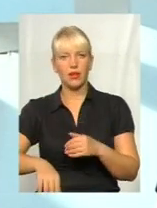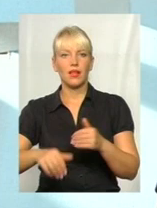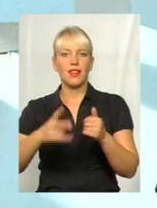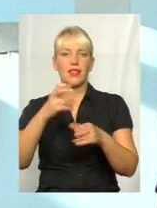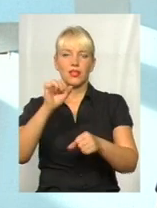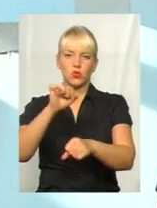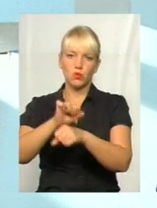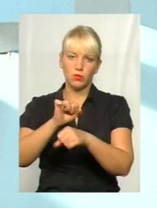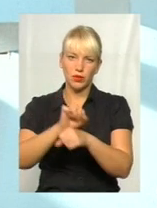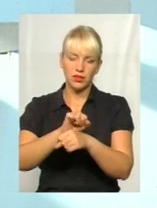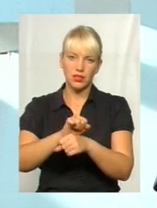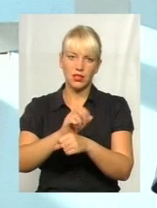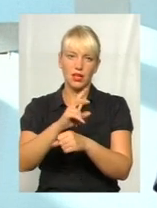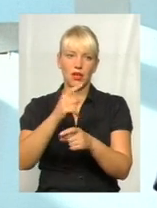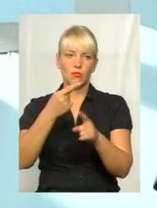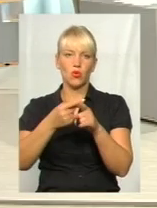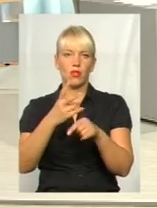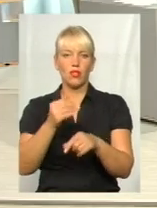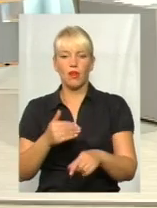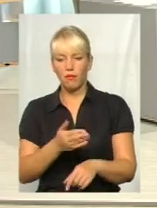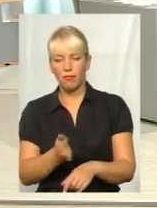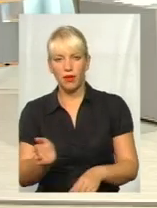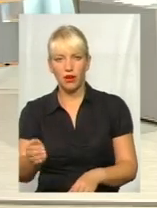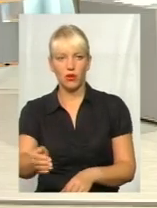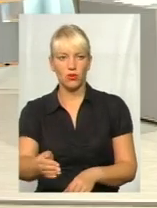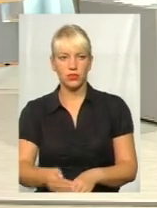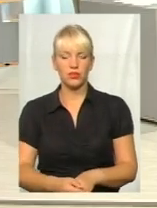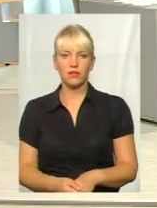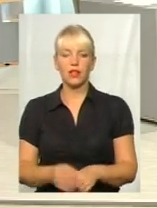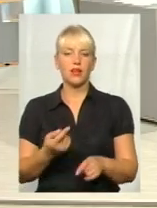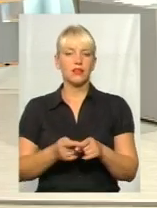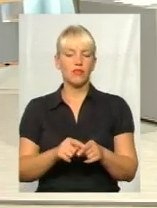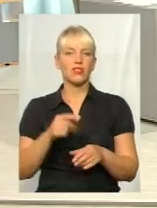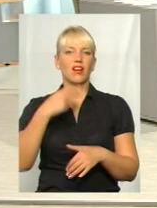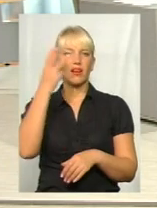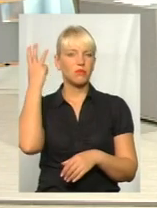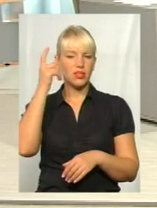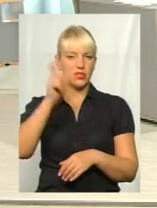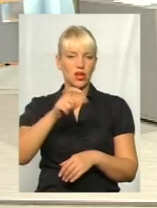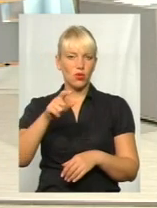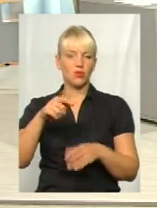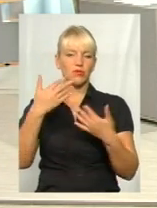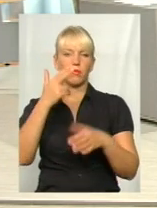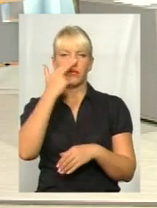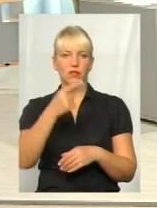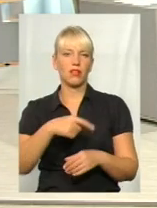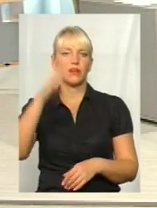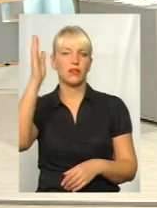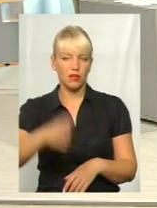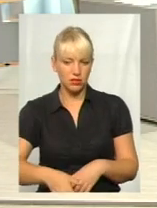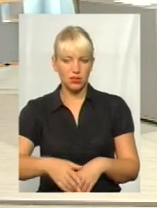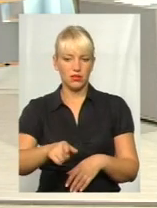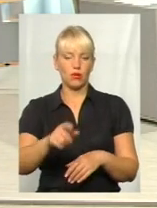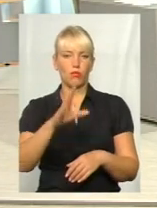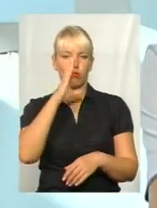смельничани так навчилися, що от де я вийшов, там я зупинив, там транспортний засіб має мені маршрут. Як ви кажете,